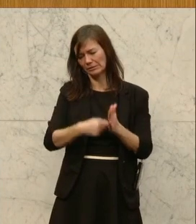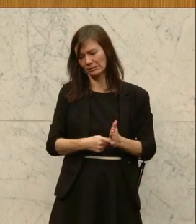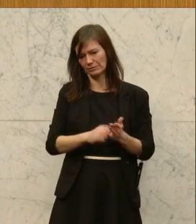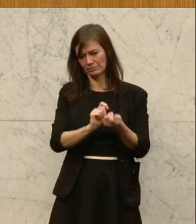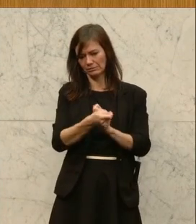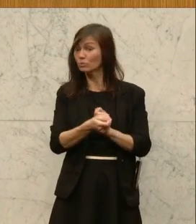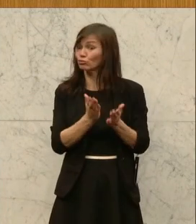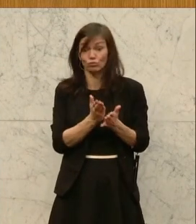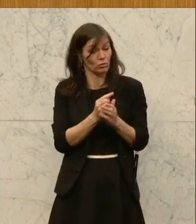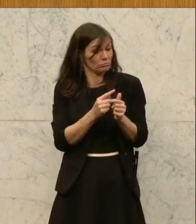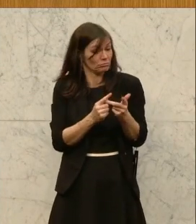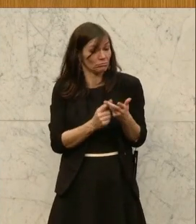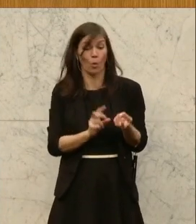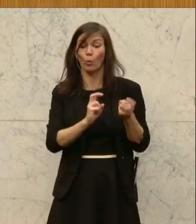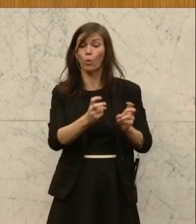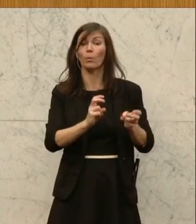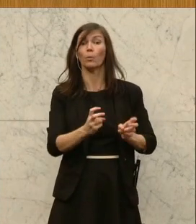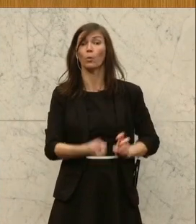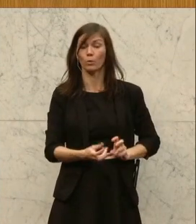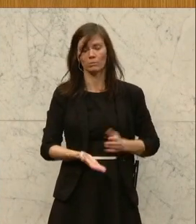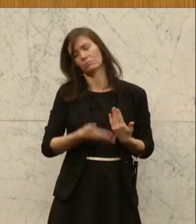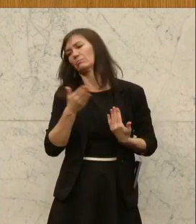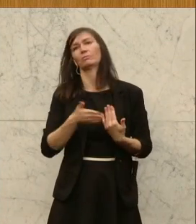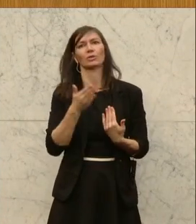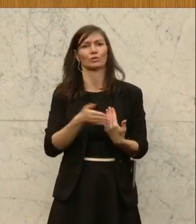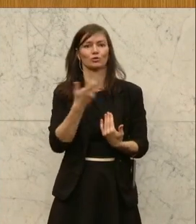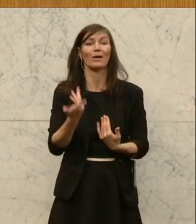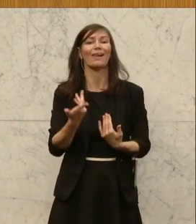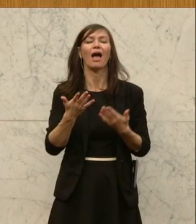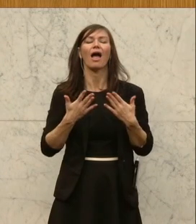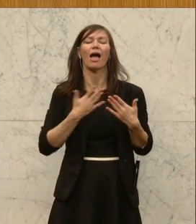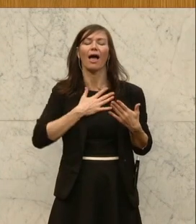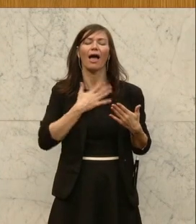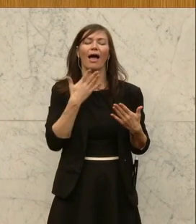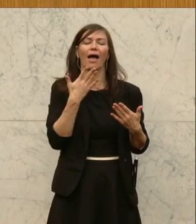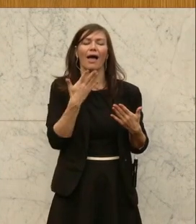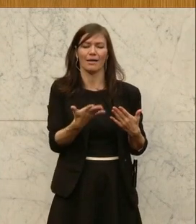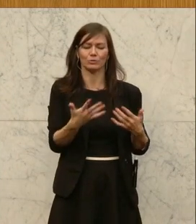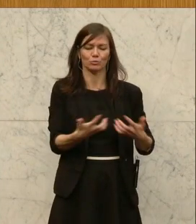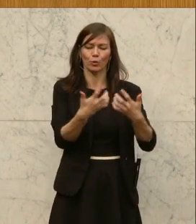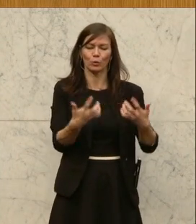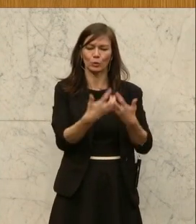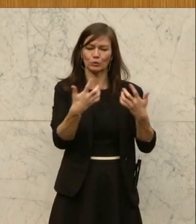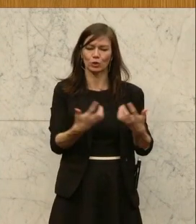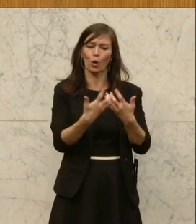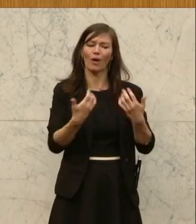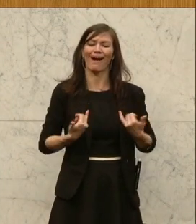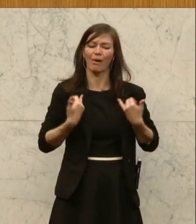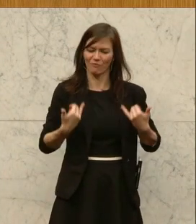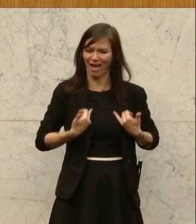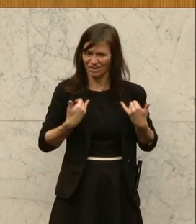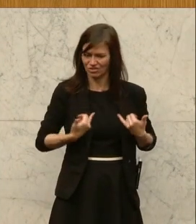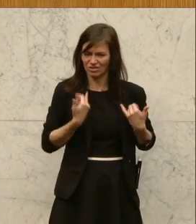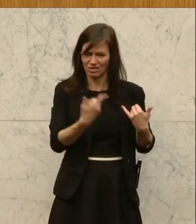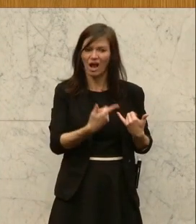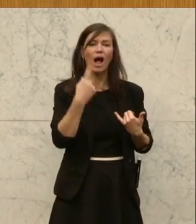in diesen Bereichen auch um. Wie Maßnahmen zum Beispiel die heimische Produktion von Kalbfleisch-Frossee. Das verhindert schon eine